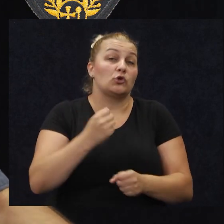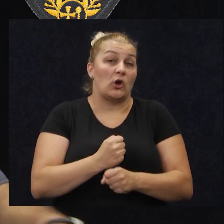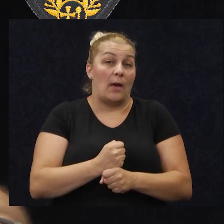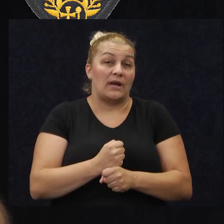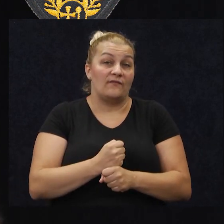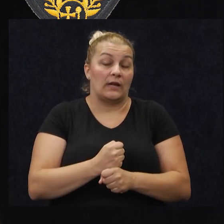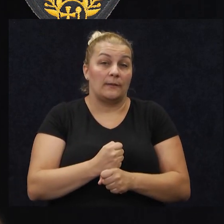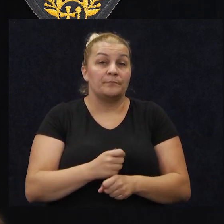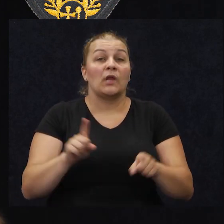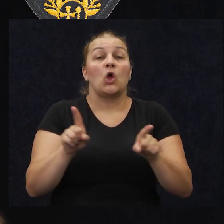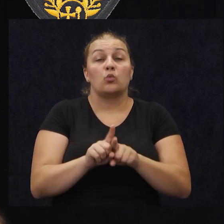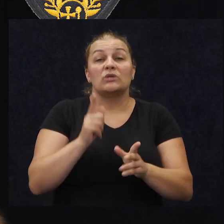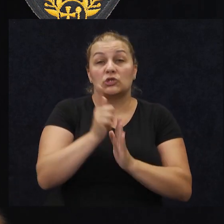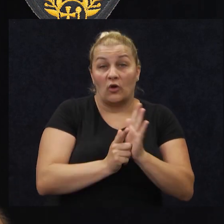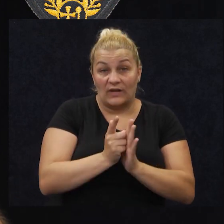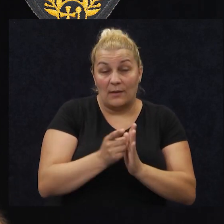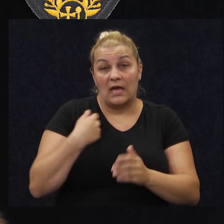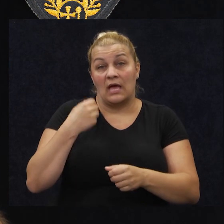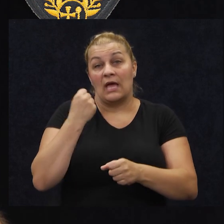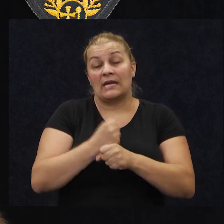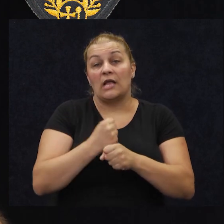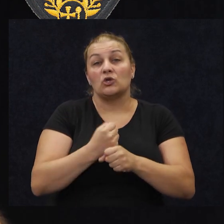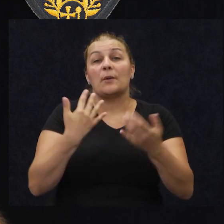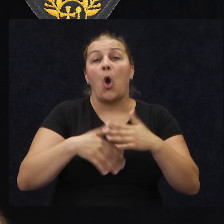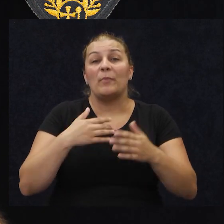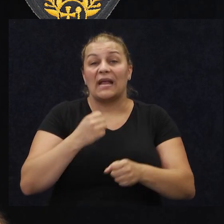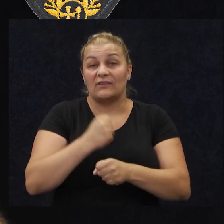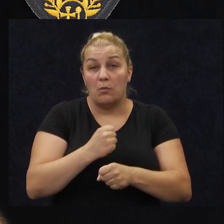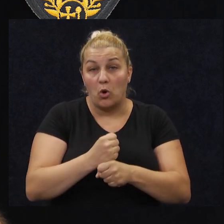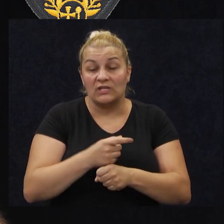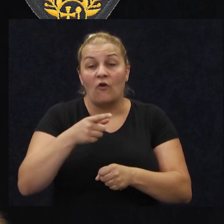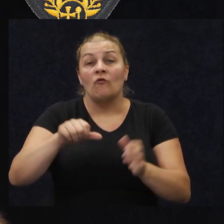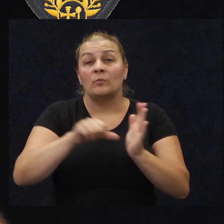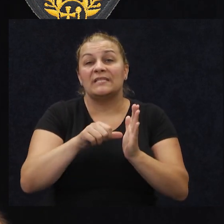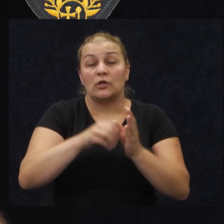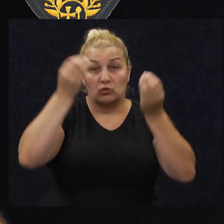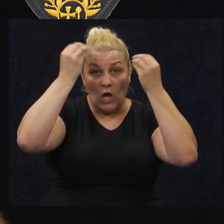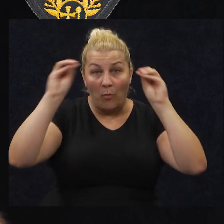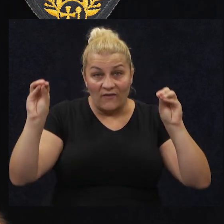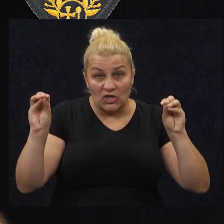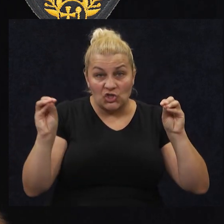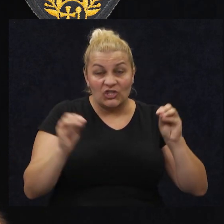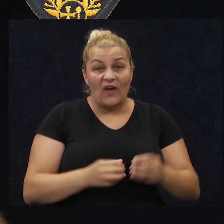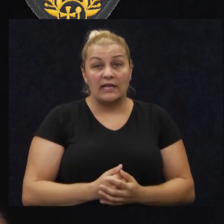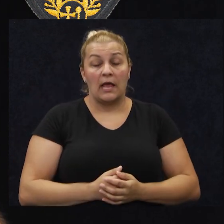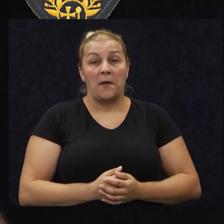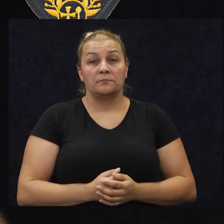U isto vreme radio se operativni posao u Centru za obaještivanje. Znači,